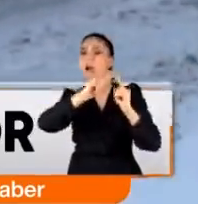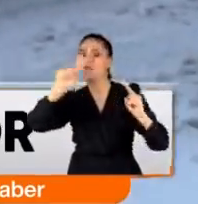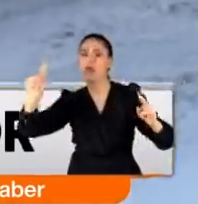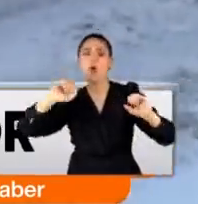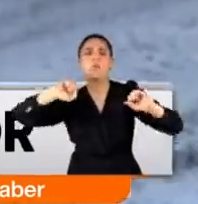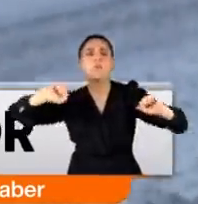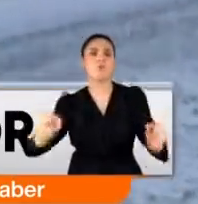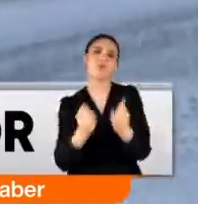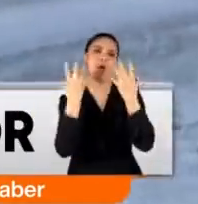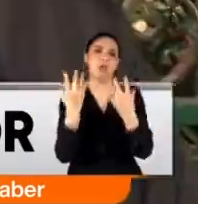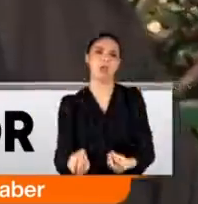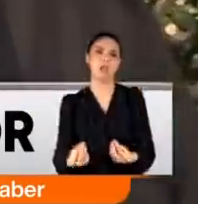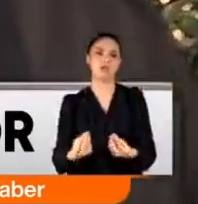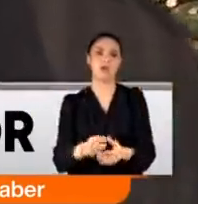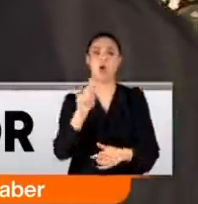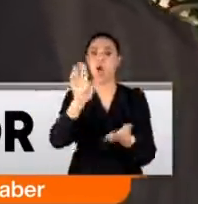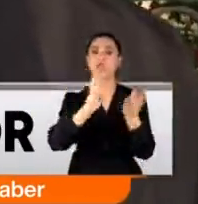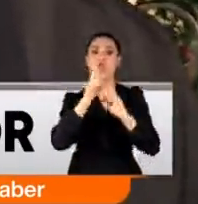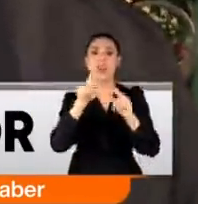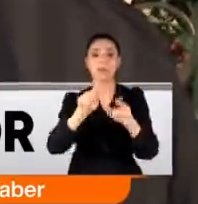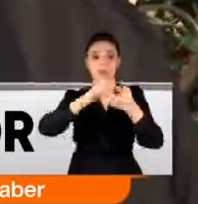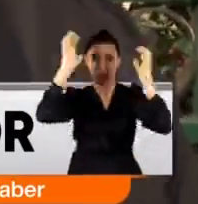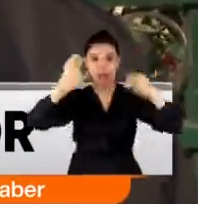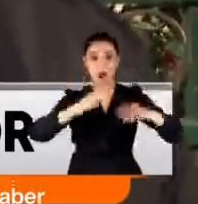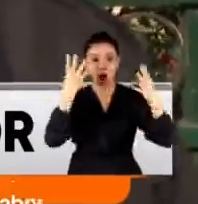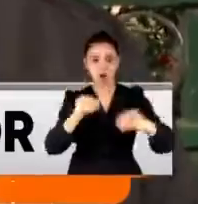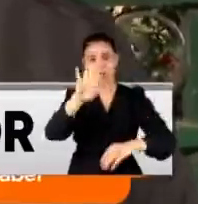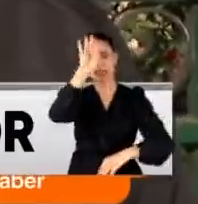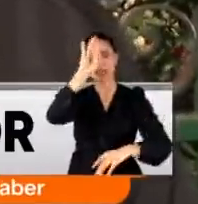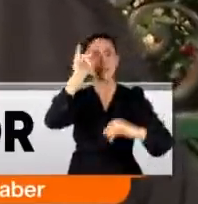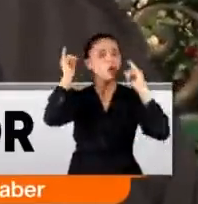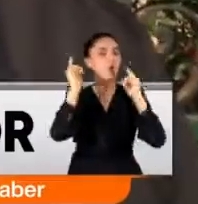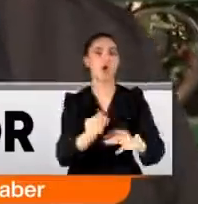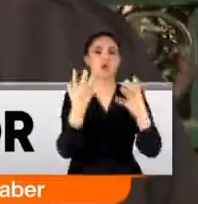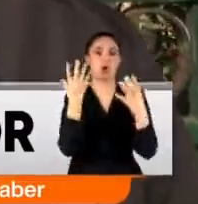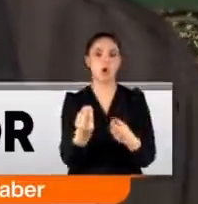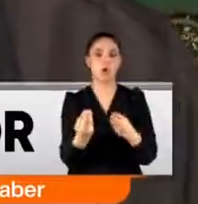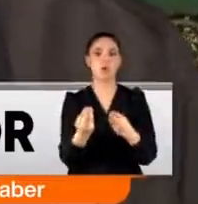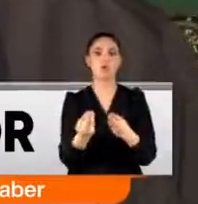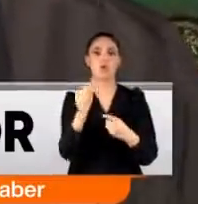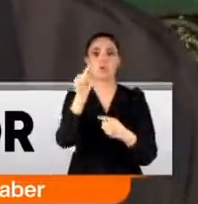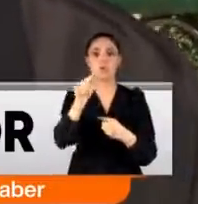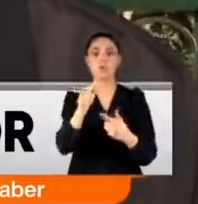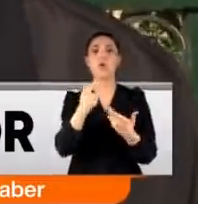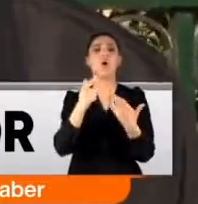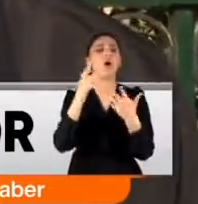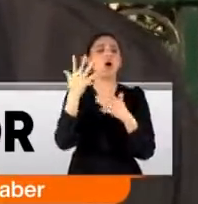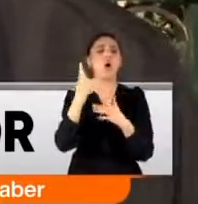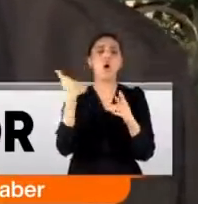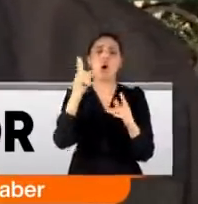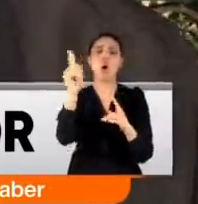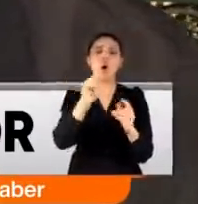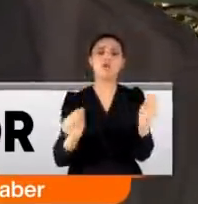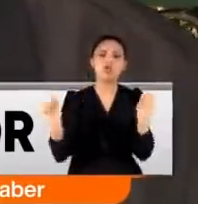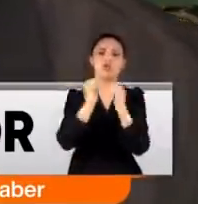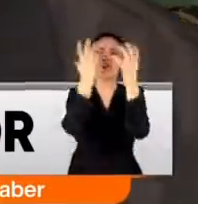bir hava etkisini gösterecek. O dönem gibi bir kar yağırsa İstanbul felç olur, yerle bir olur. Derdinin üzerine 10 misli daha bir